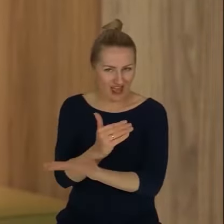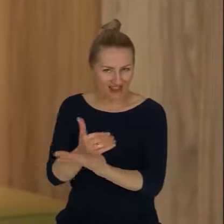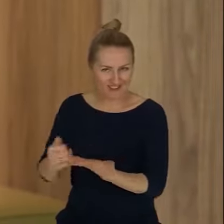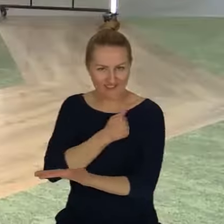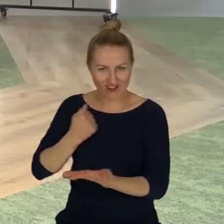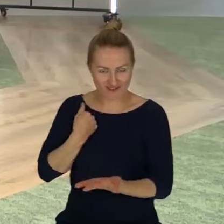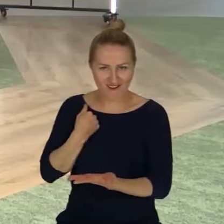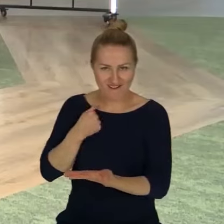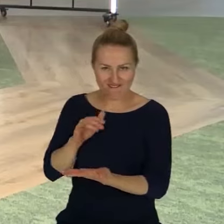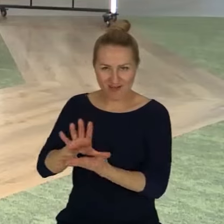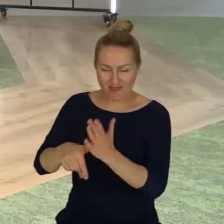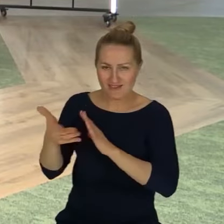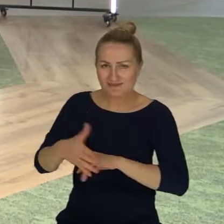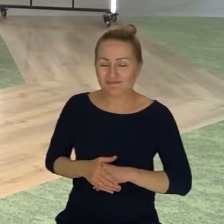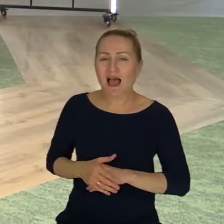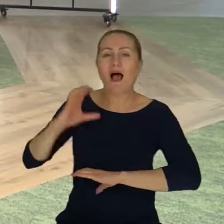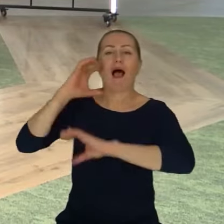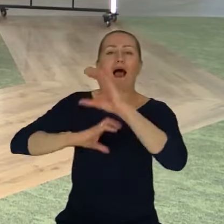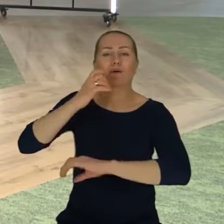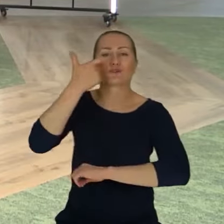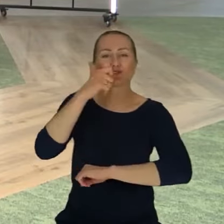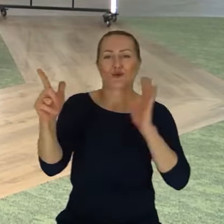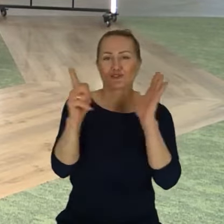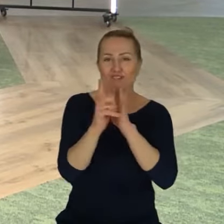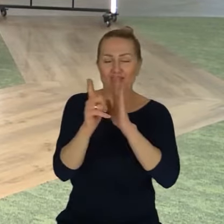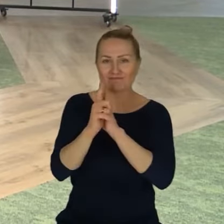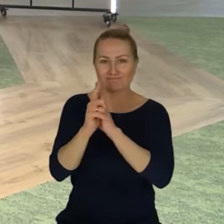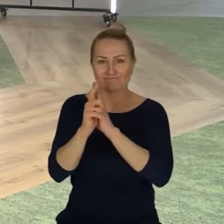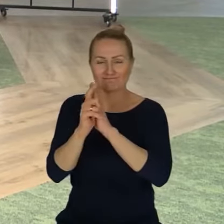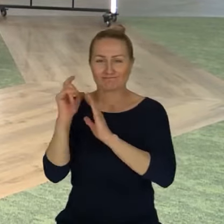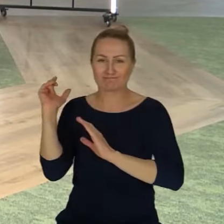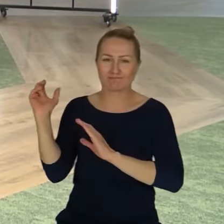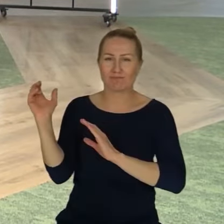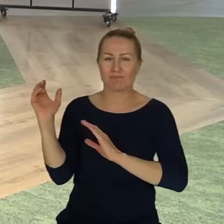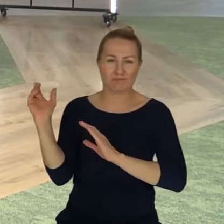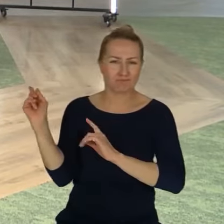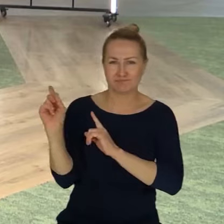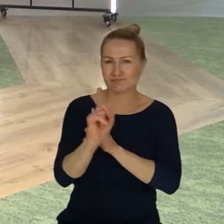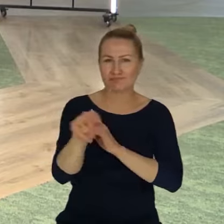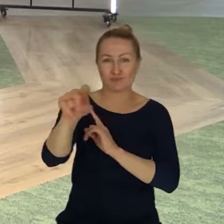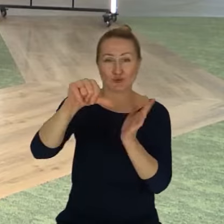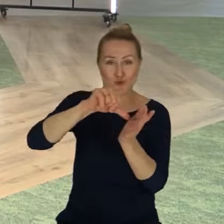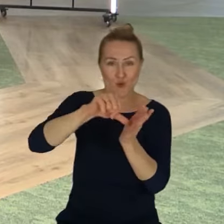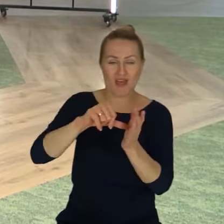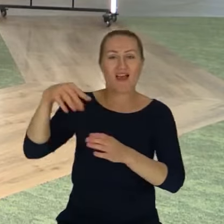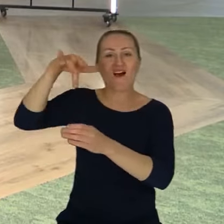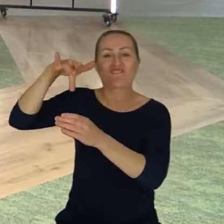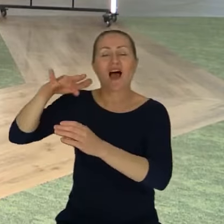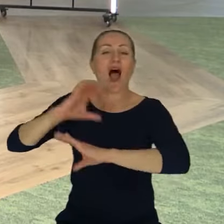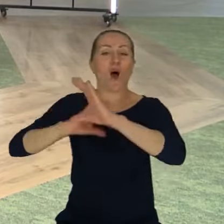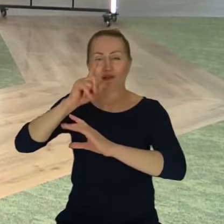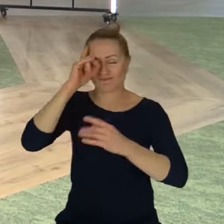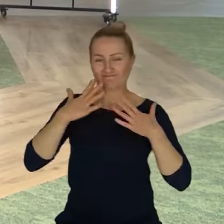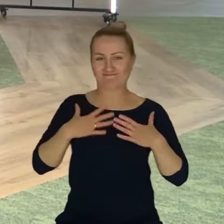Autobus linii 117, przejeżdżający przez środek Saskiej Kępy. W tym autobusie są eleganccy ludzie. Różne typy